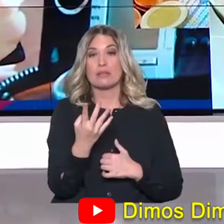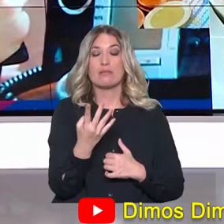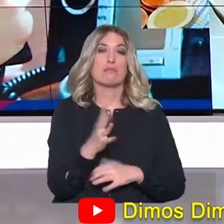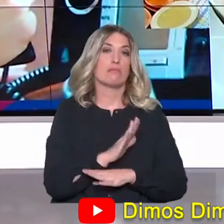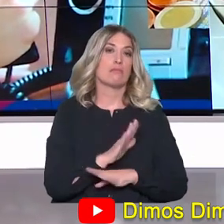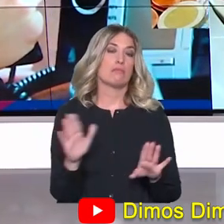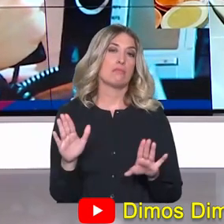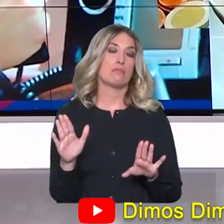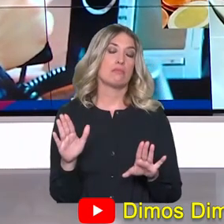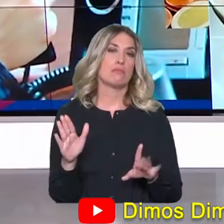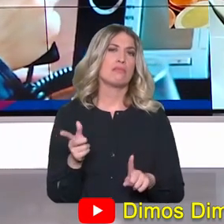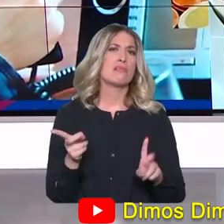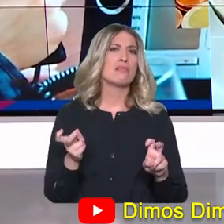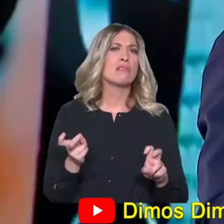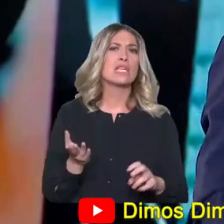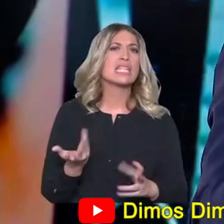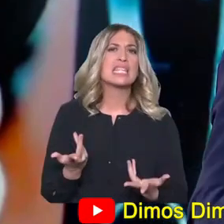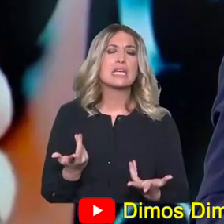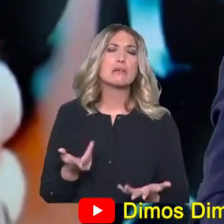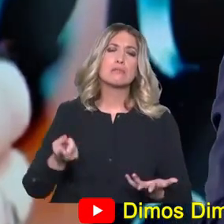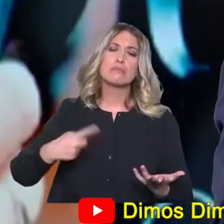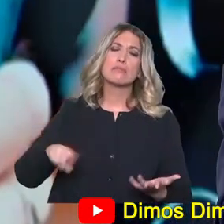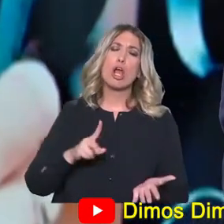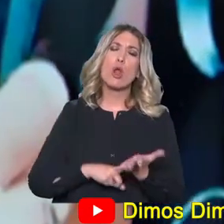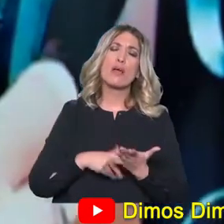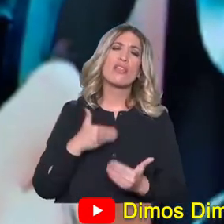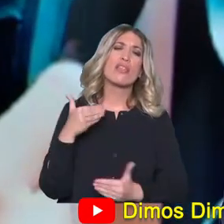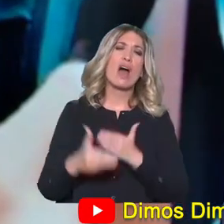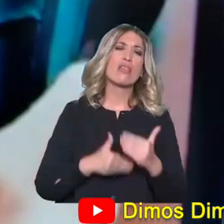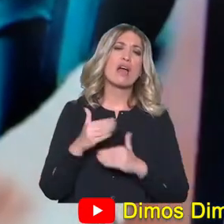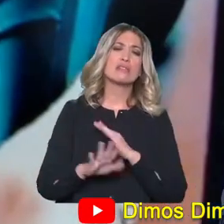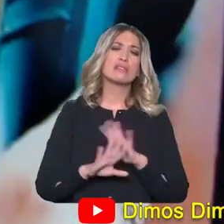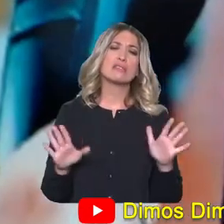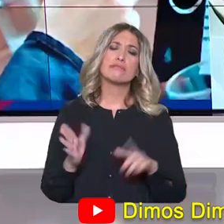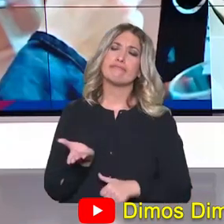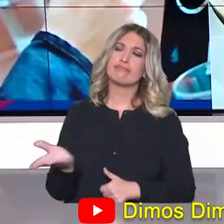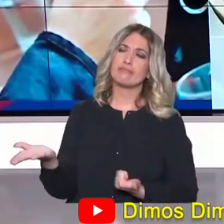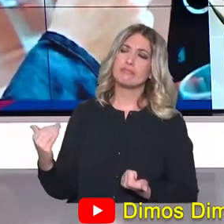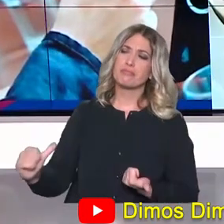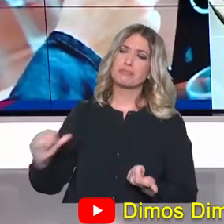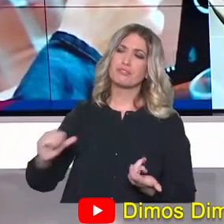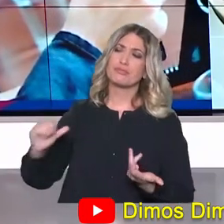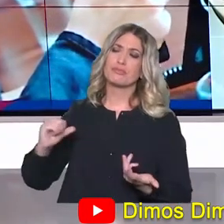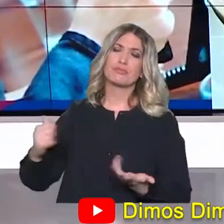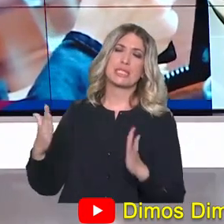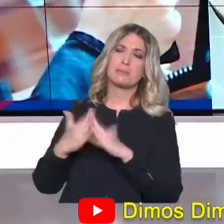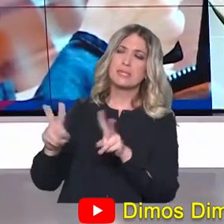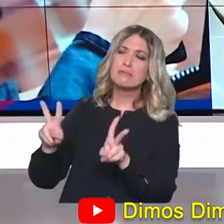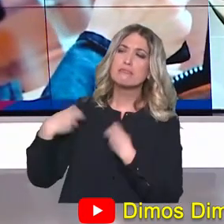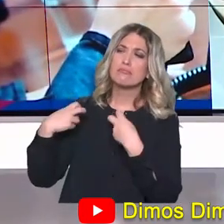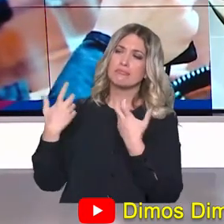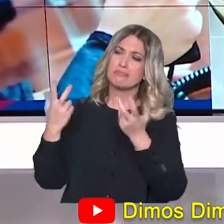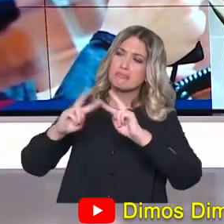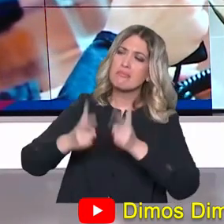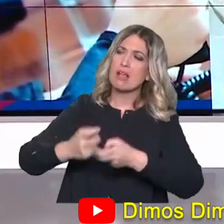καταγγελθεί. σημαίνει αυτό. Τι έχουν ξεκινήσει όλες οι νομικές διαδικασίες που η κατάληξη, καταλαβαίνουμε όλοι, είναι ο πληστηριασμός, κατάσκευση και πληστηριασμός.